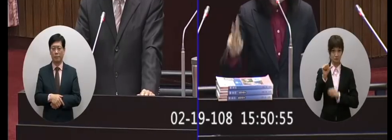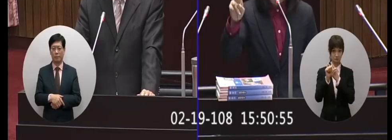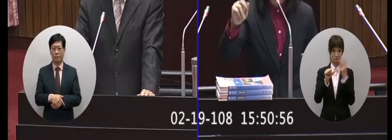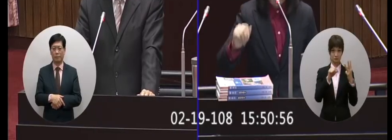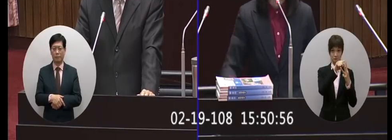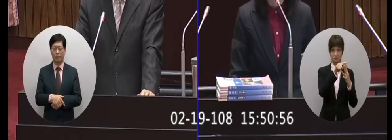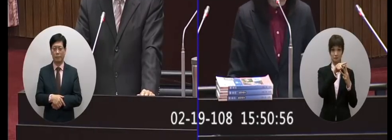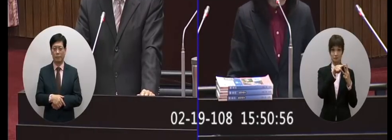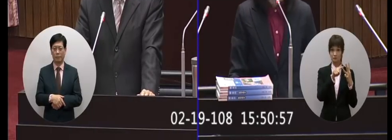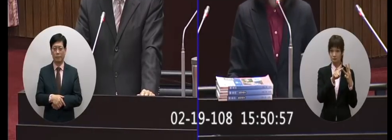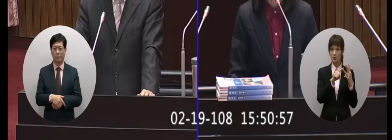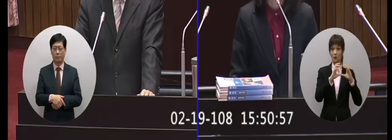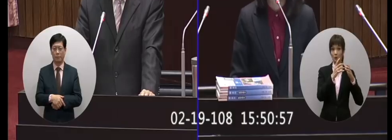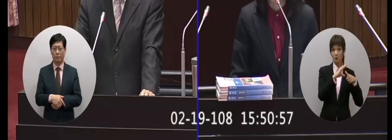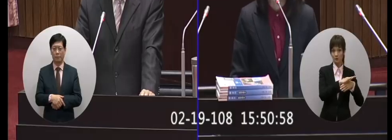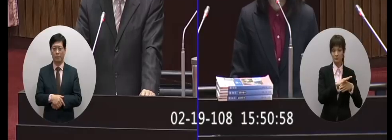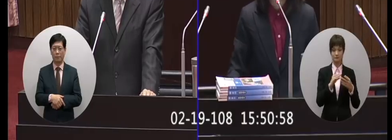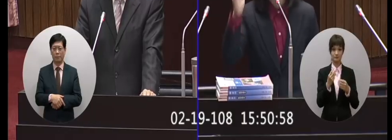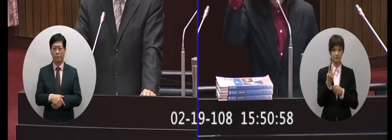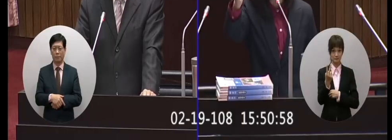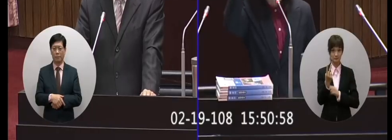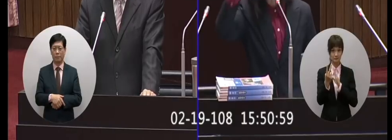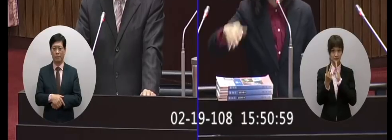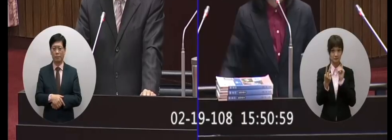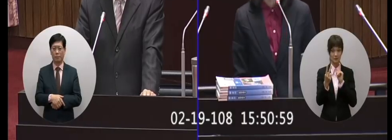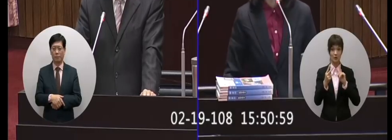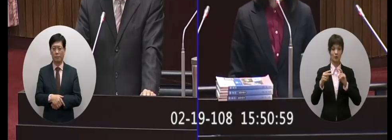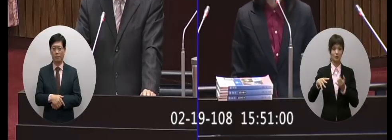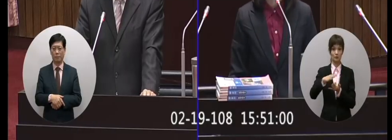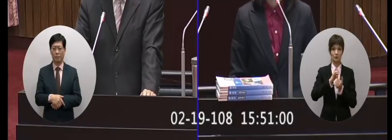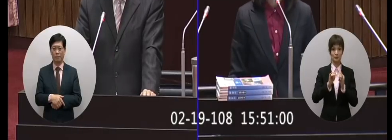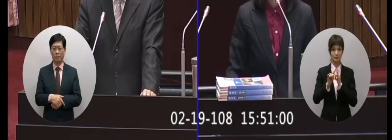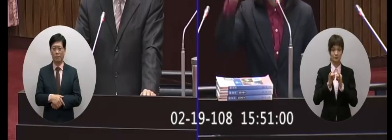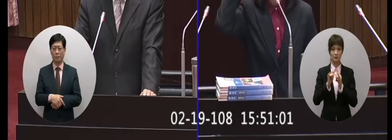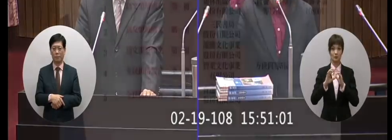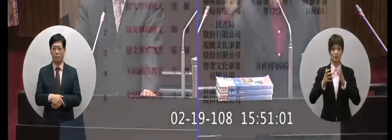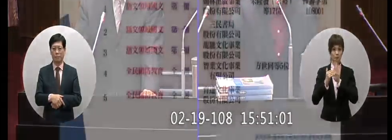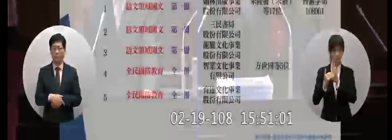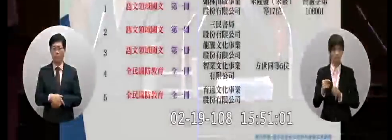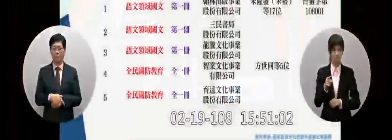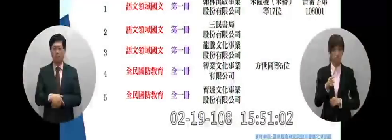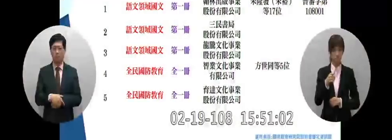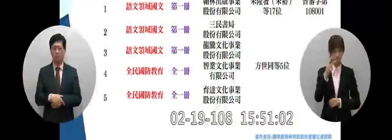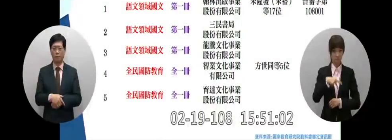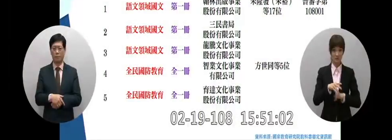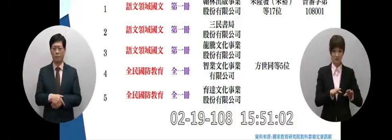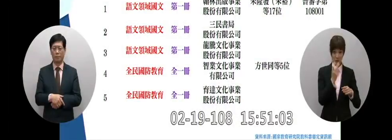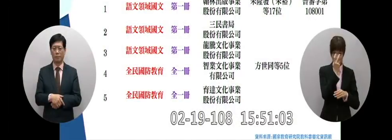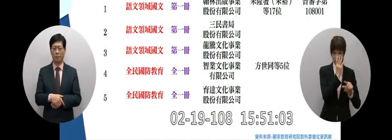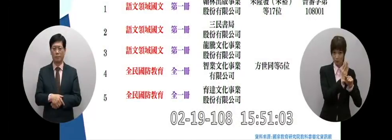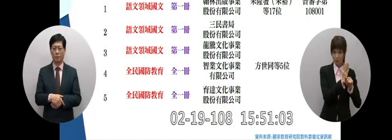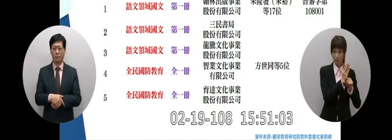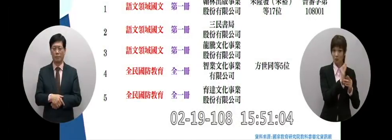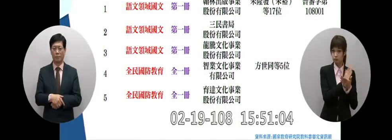文兩本叫做全民國防你知道多少還在審議中嗎叫做106本仔